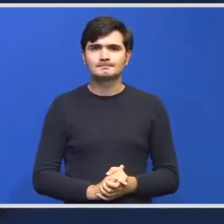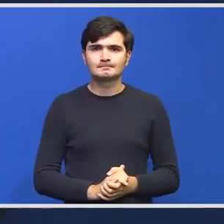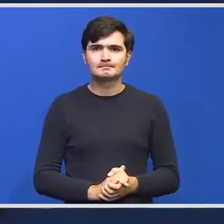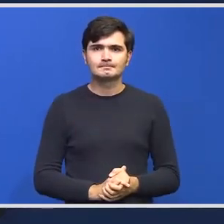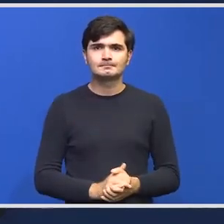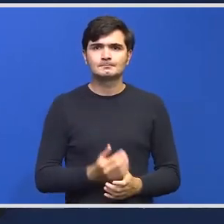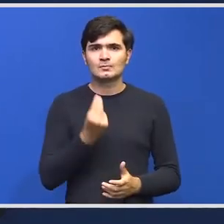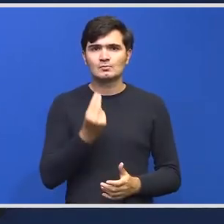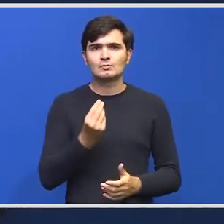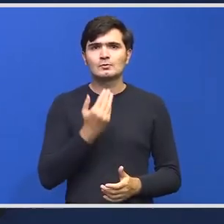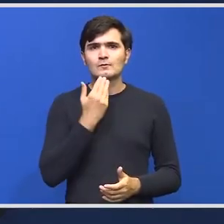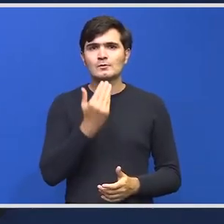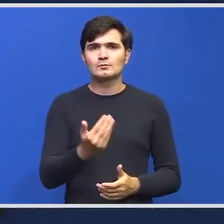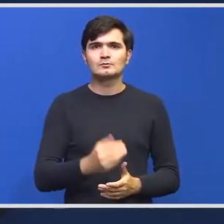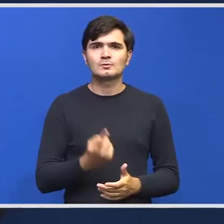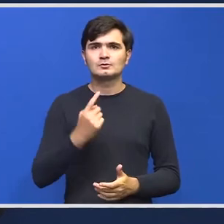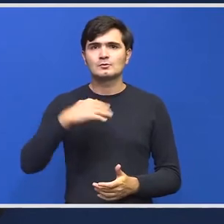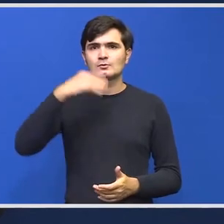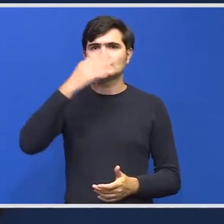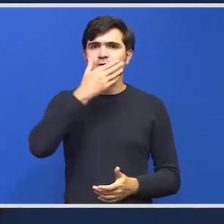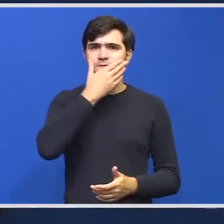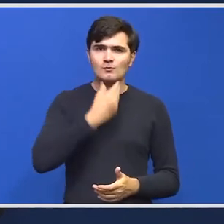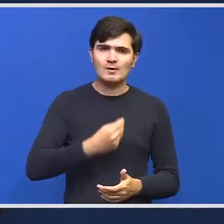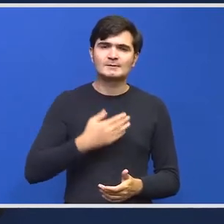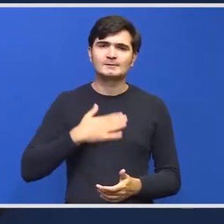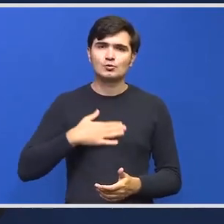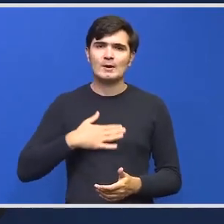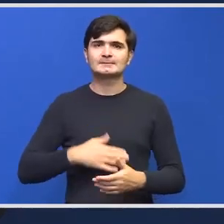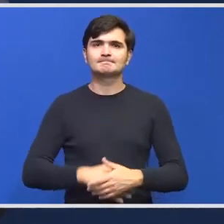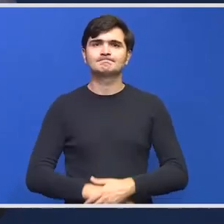Bun. vă mulțumesc, vă doresc o zi frumoasă.